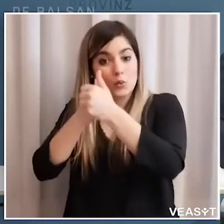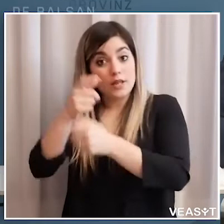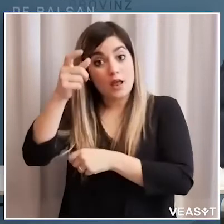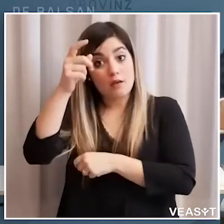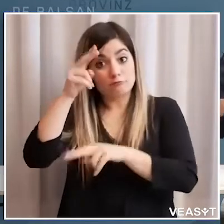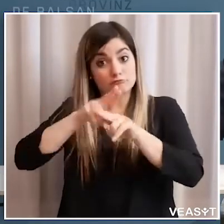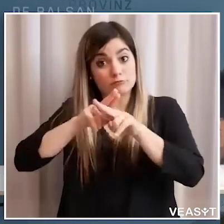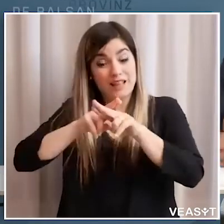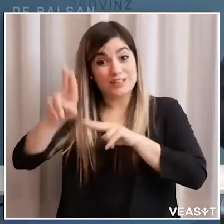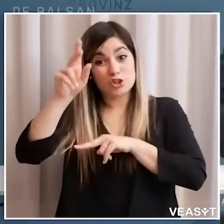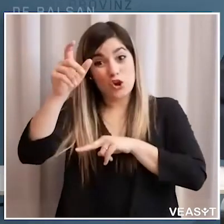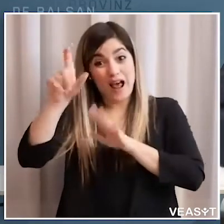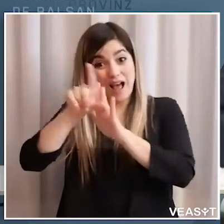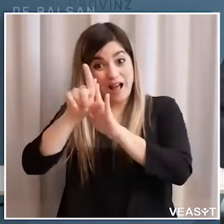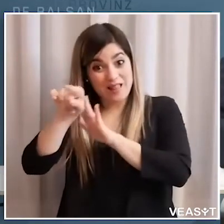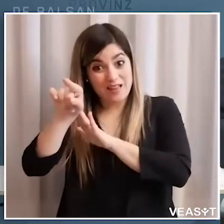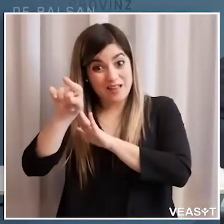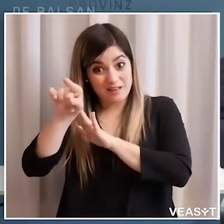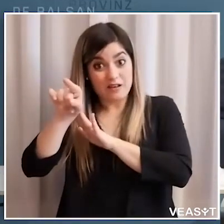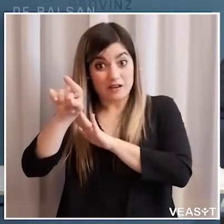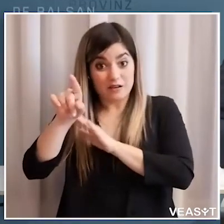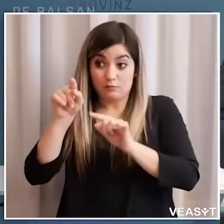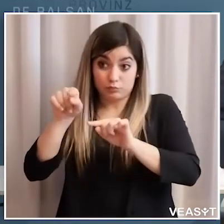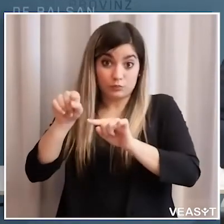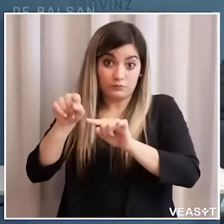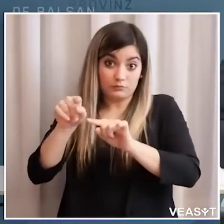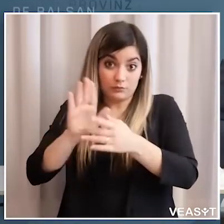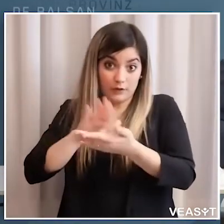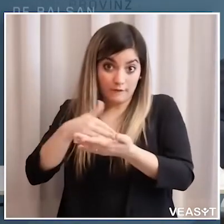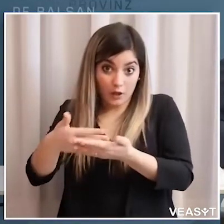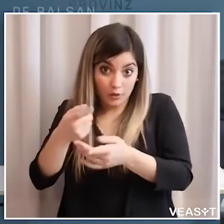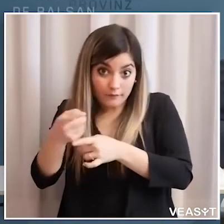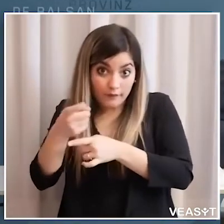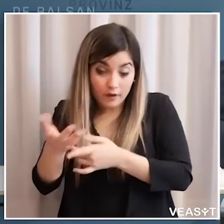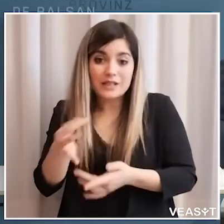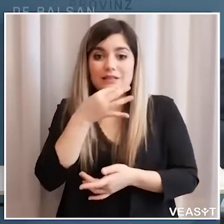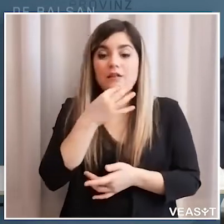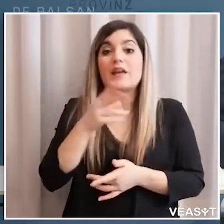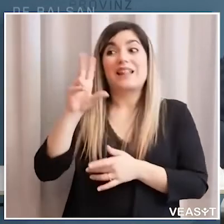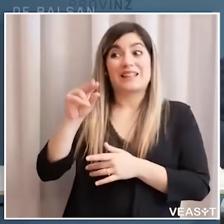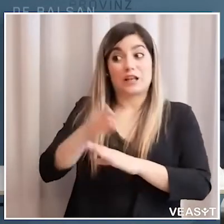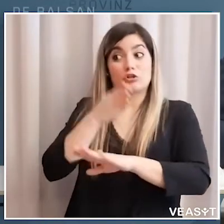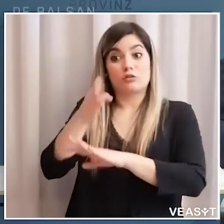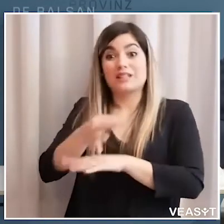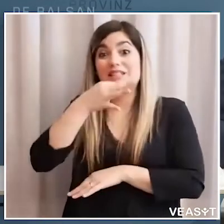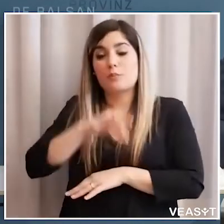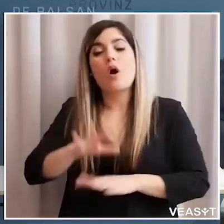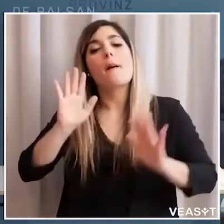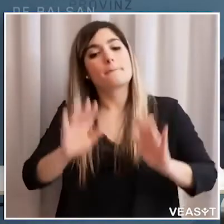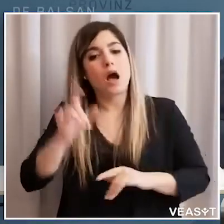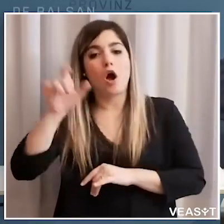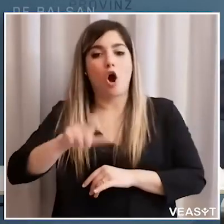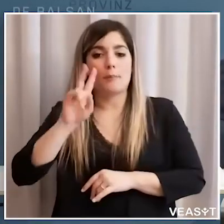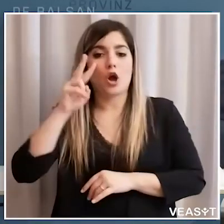nazionale che per quanto riguarda poi la parte restante il paese rimane in vigore e perciò si può andare a Trento però allora sì